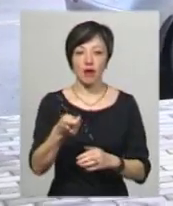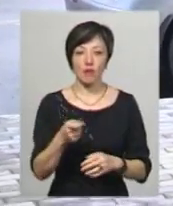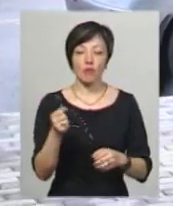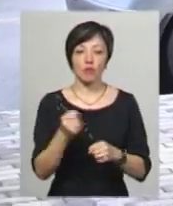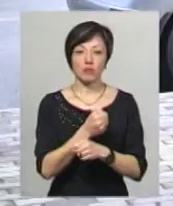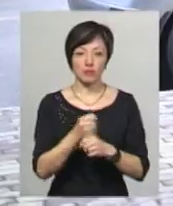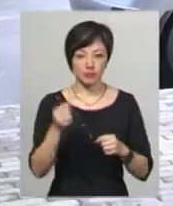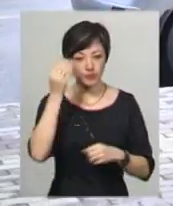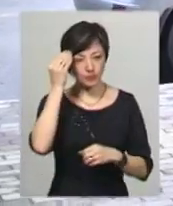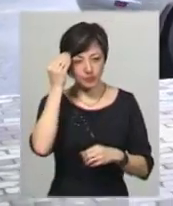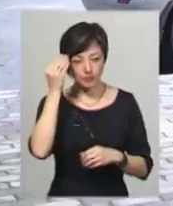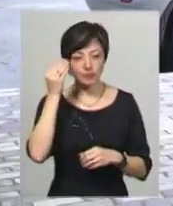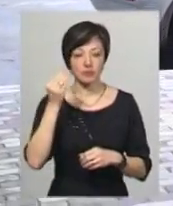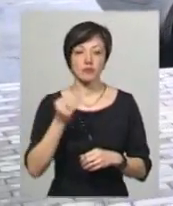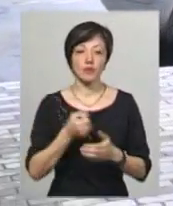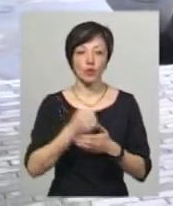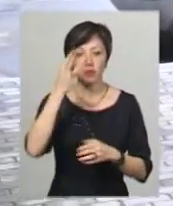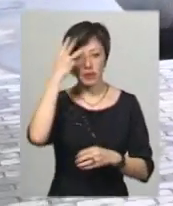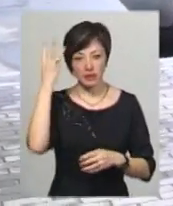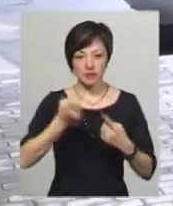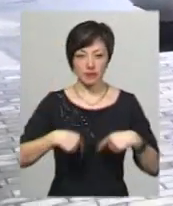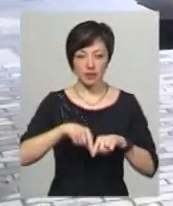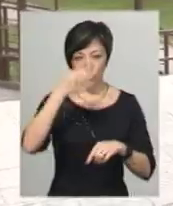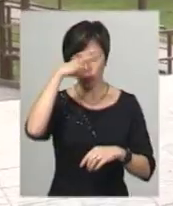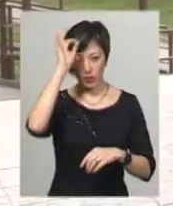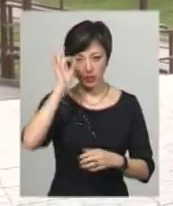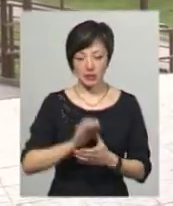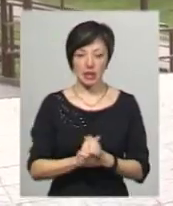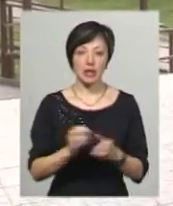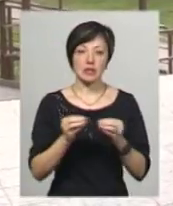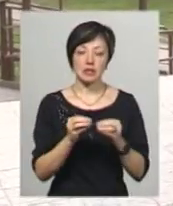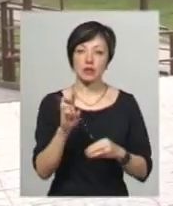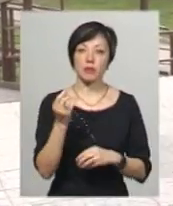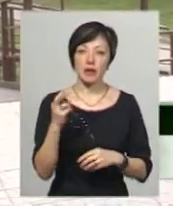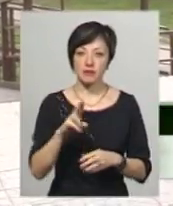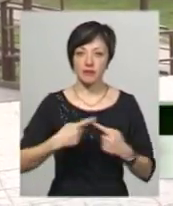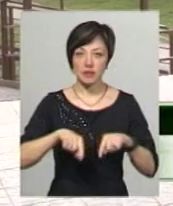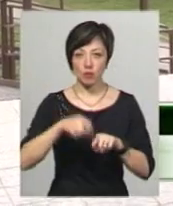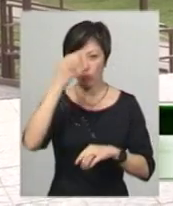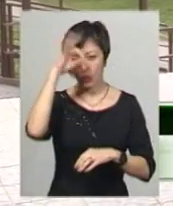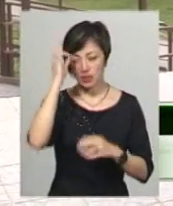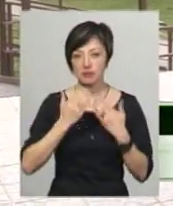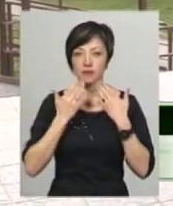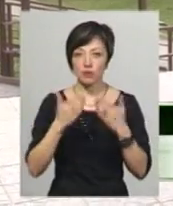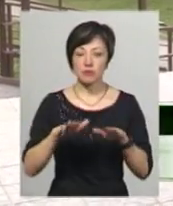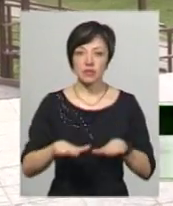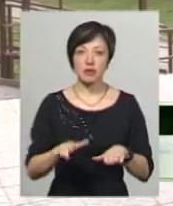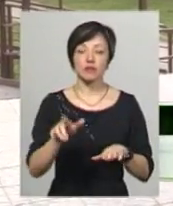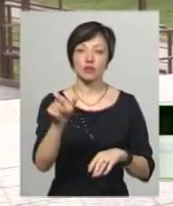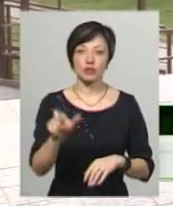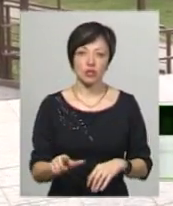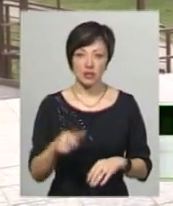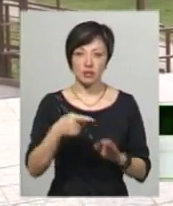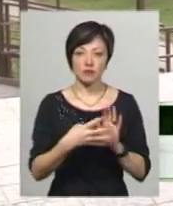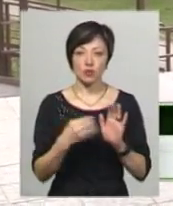нанесення їм умисних тілесних ушкоджень до Хмельницького відділу поліції. 10 березня до Хмельницького відділу поліції звернувся місцевий житель